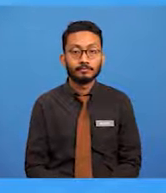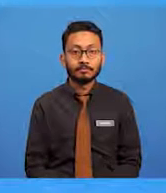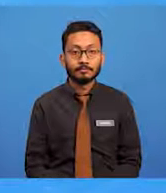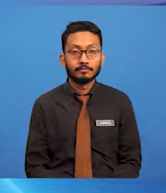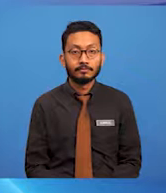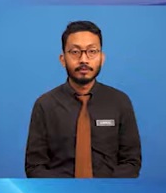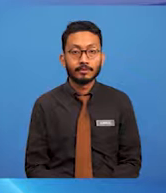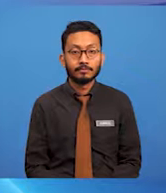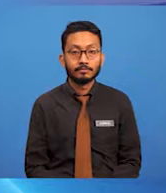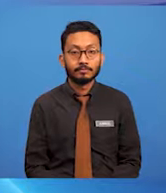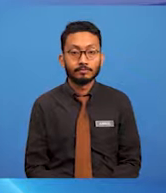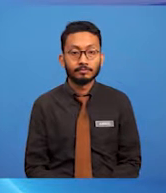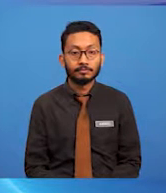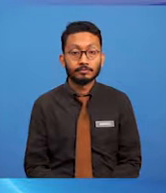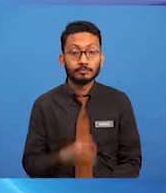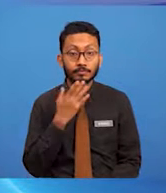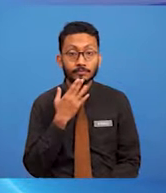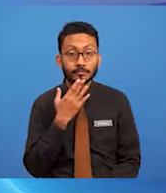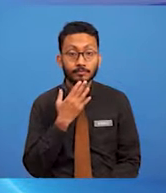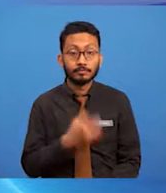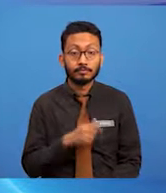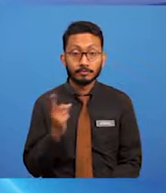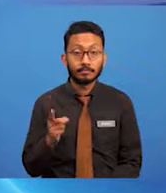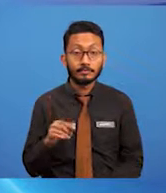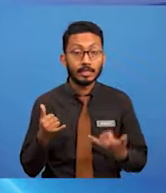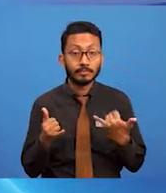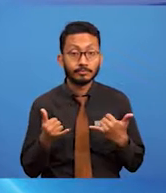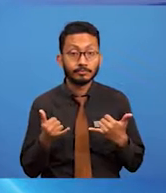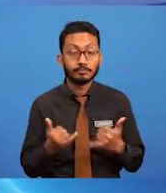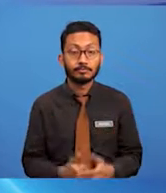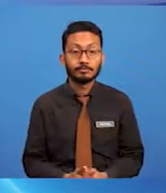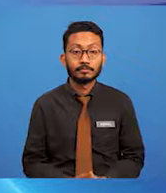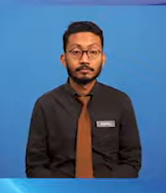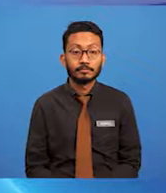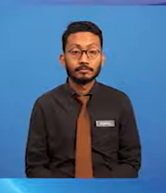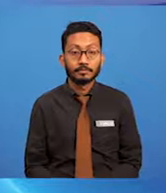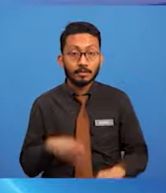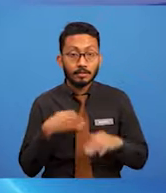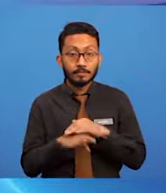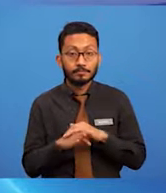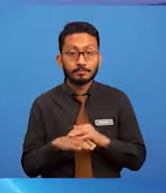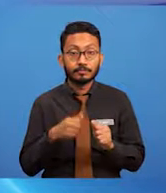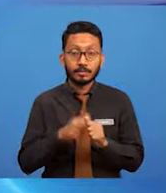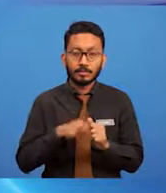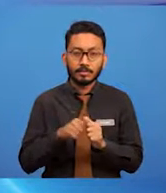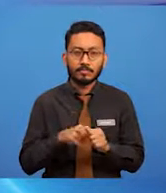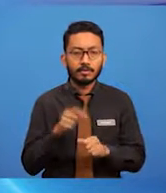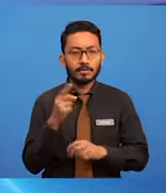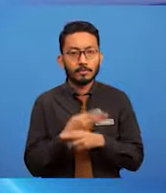Konsep warna ia memainkan peranan penting dalam setiap reka bentuk.